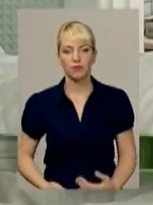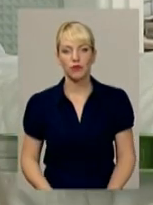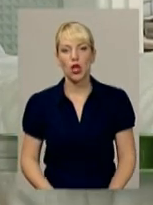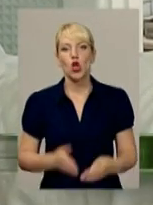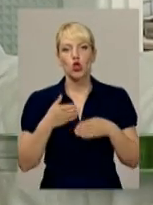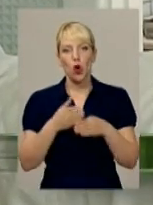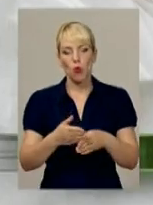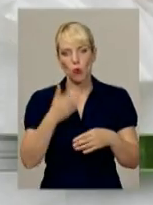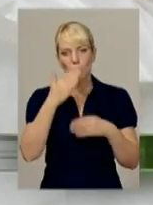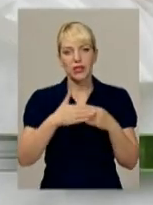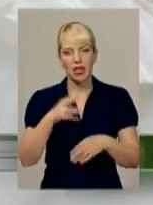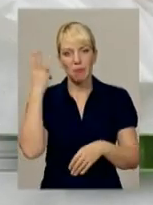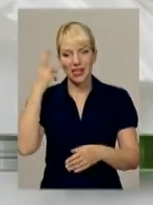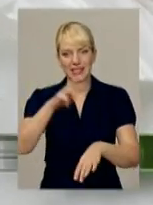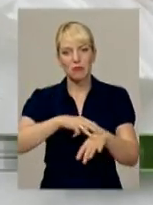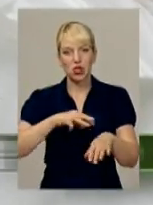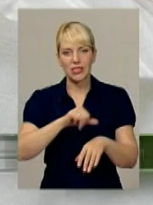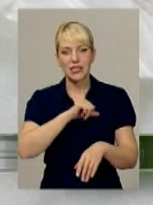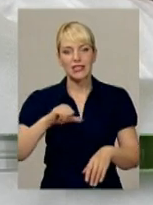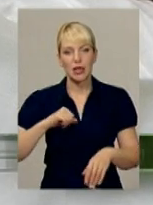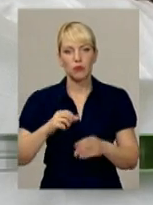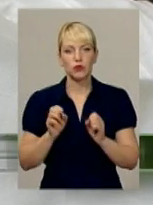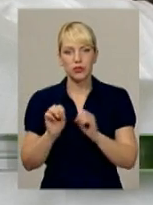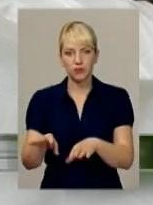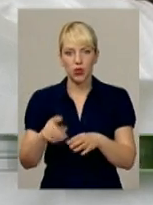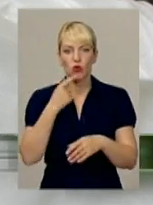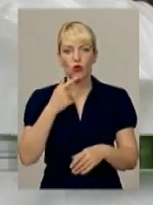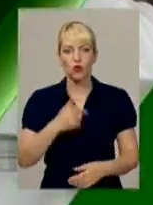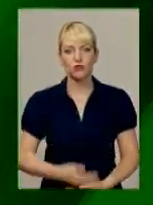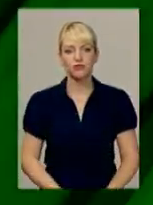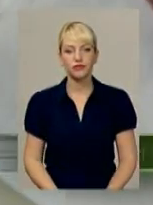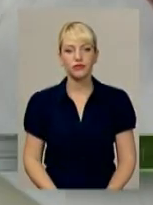Допомога ближньому. Хмельницькі міліціянти стали добровільними донорами крові.